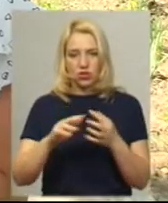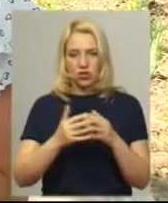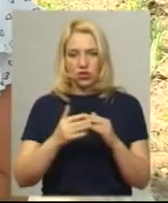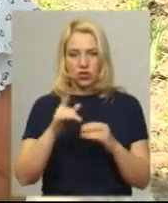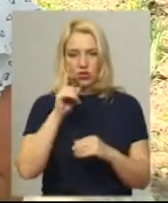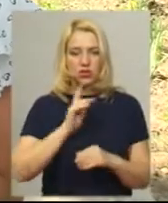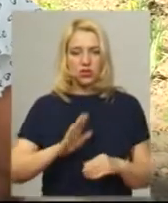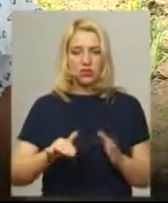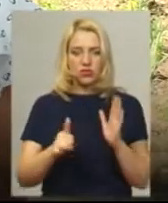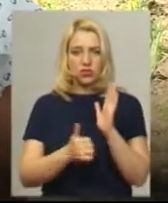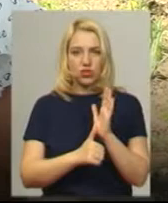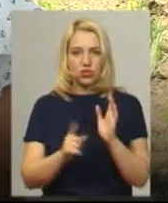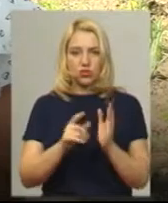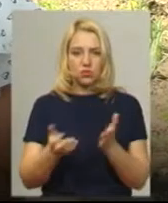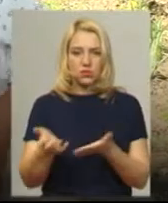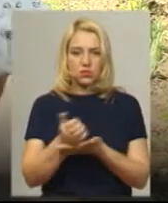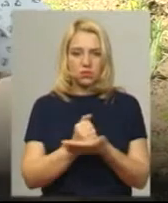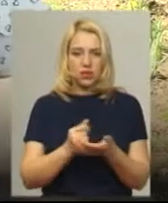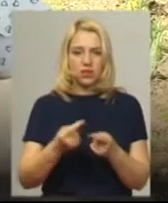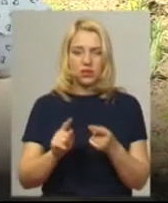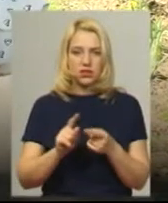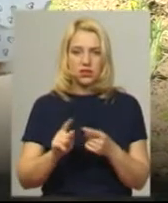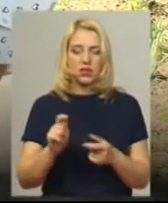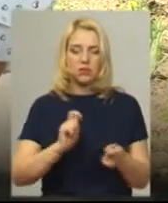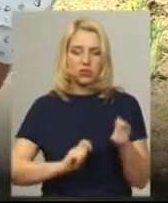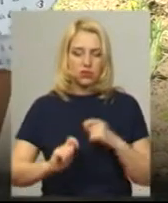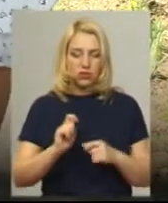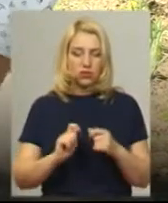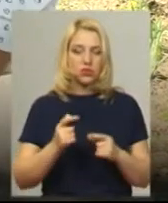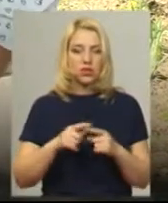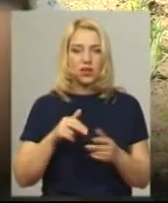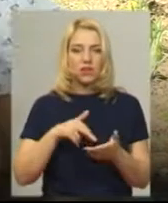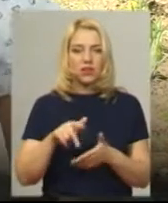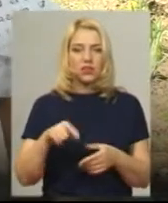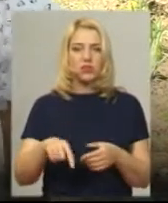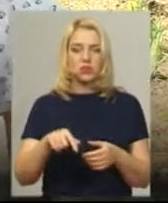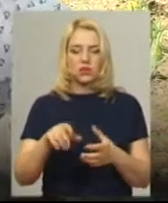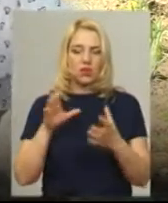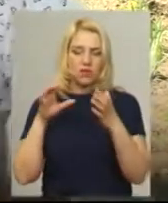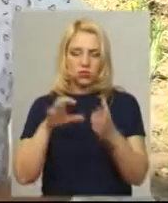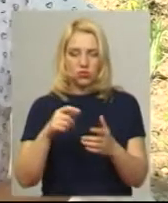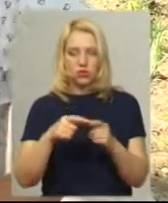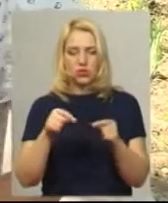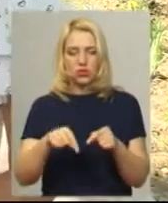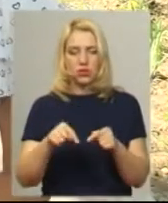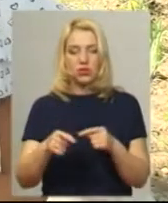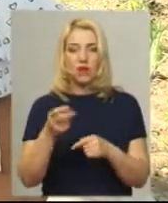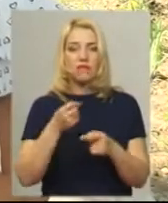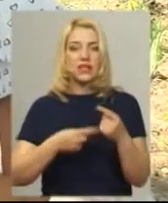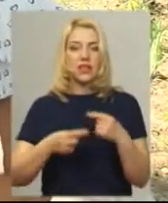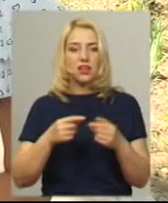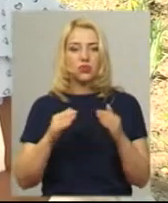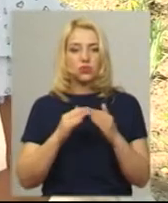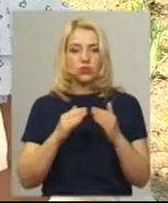шість, щоб зібратися, поснідати, вдягнутися і вийти, щоб сюди підійти до автобуса. А верталися